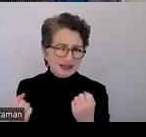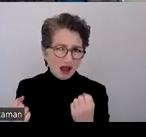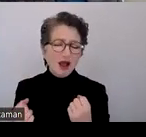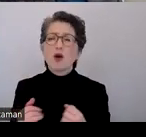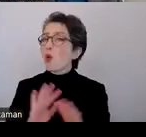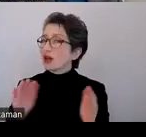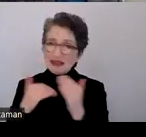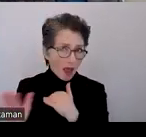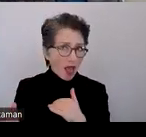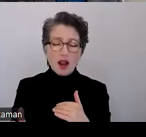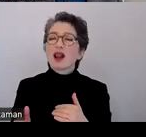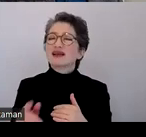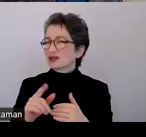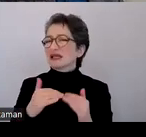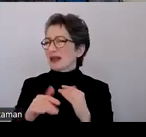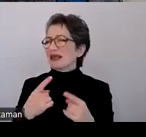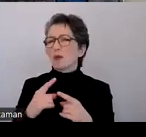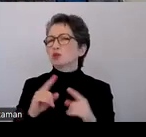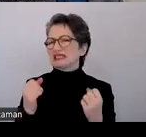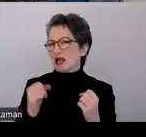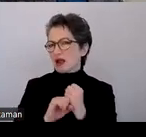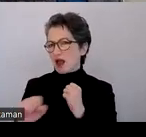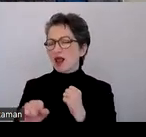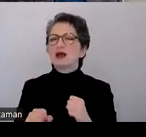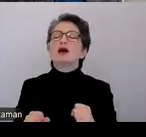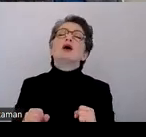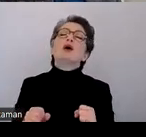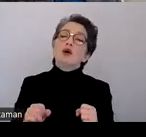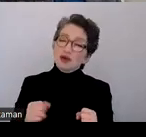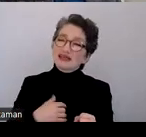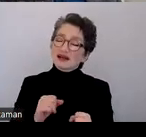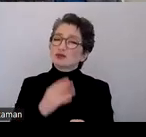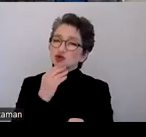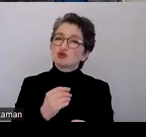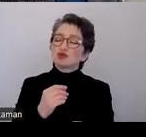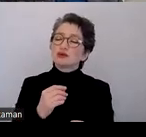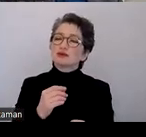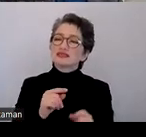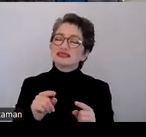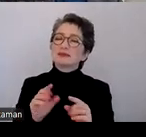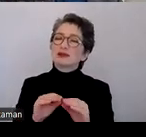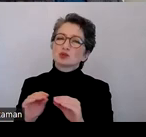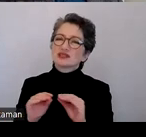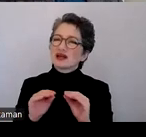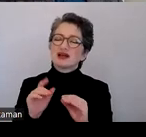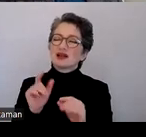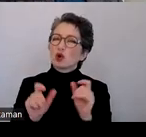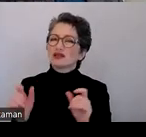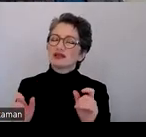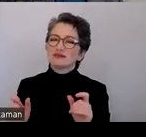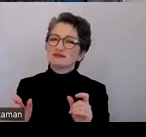-Mail, was eben ein unsicherer Kanal ist und ich kann auch sehr schön die Benutzer und Benutzerinnen